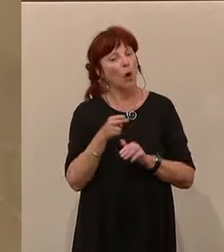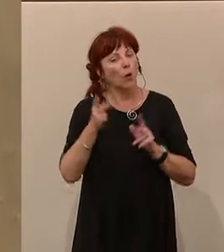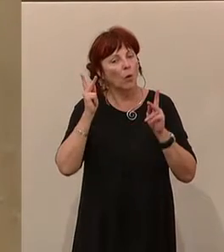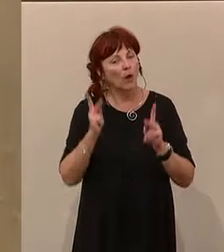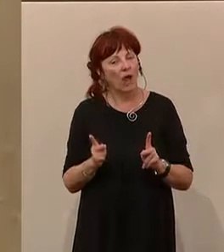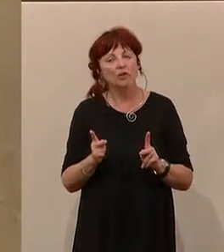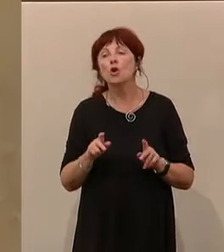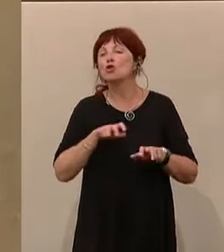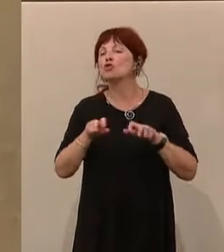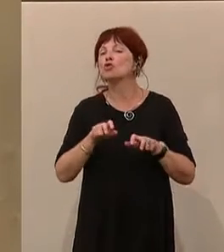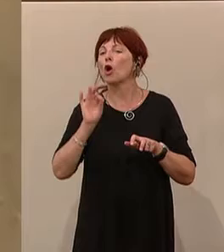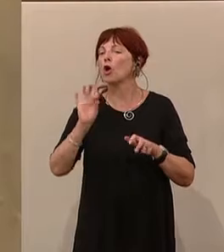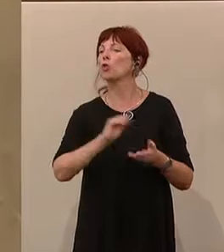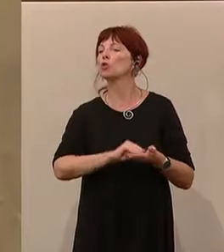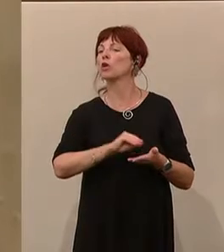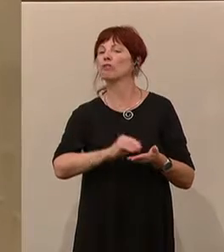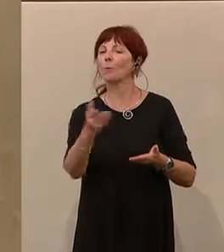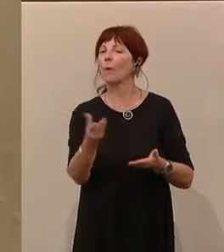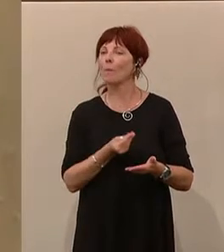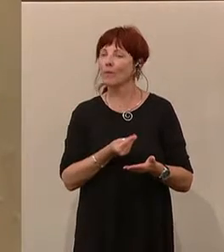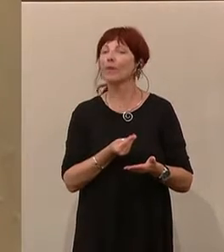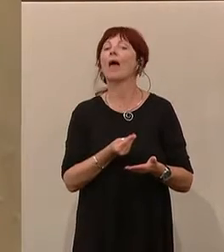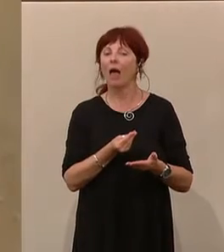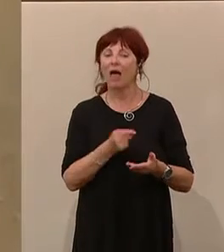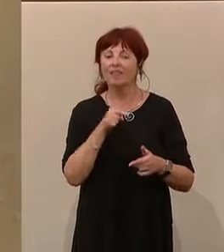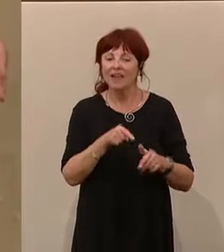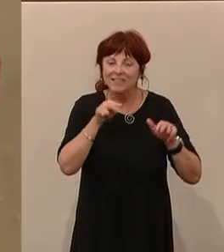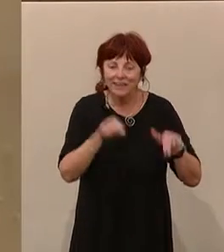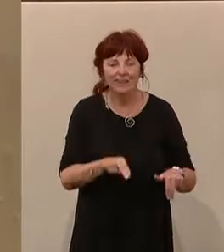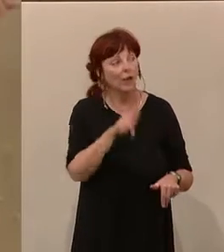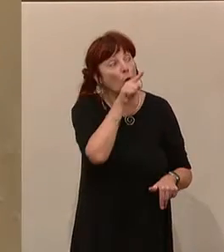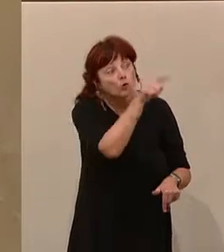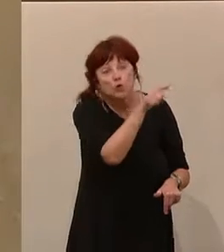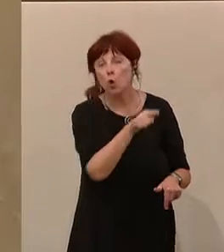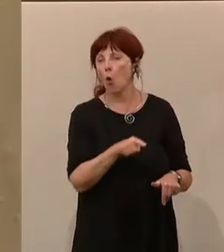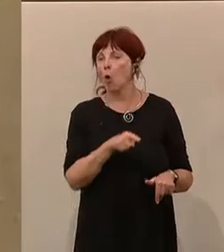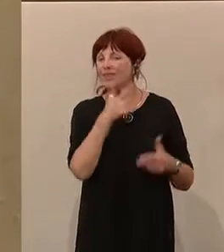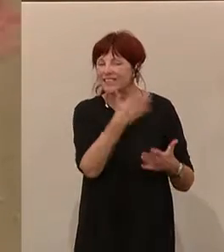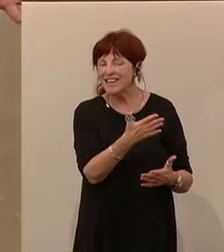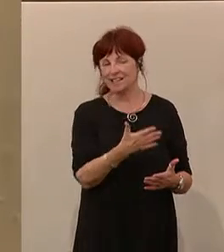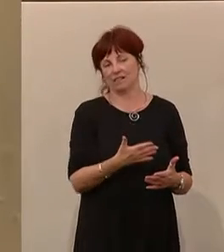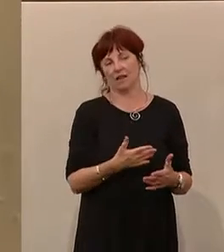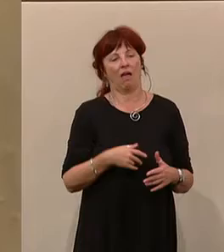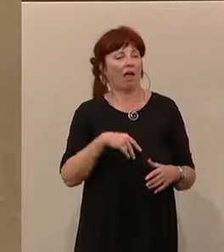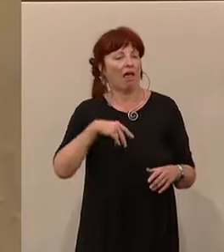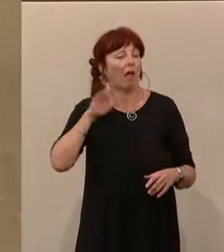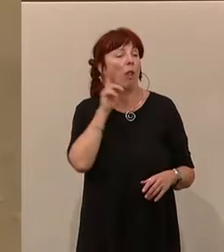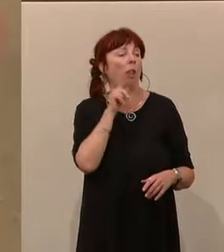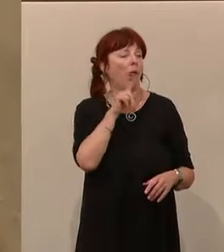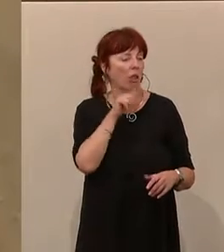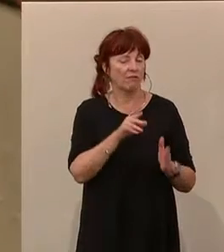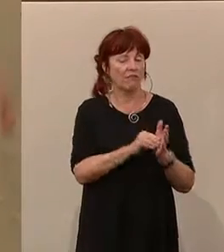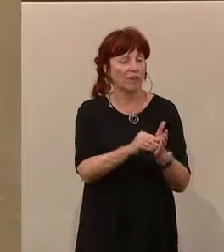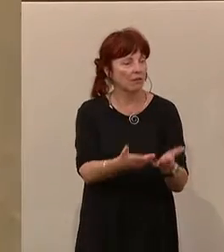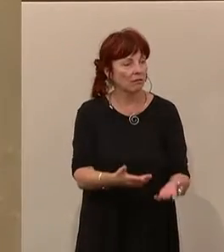abgeholt werden kann. Das ist die Richtigkeit. Und mit solchen Mitteln schaffen Sie. Und hier kann man auch dazu sagen, Sie nehmen es mit der Wahrheit nicht so genau.